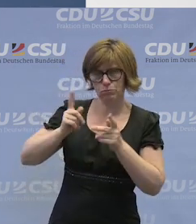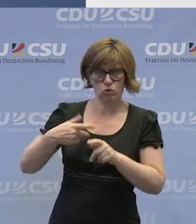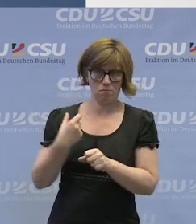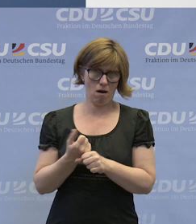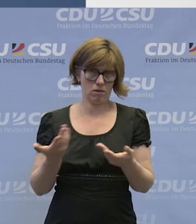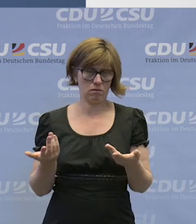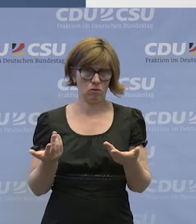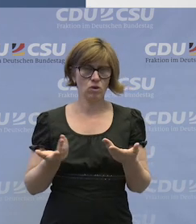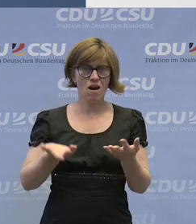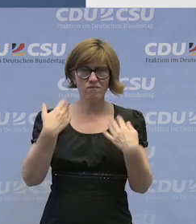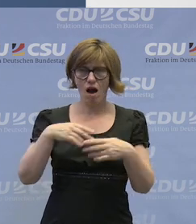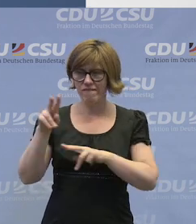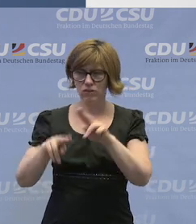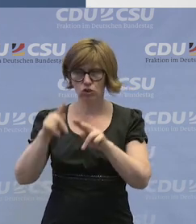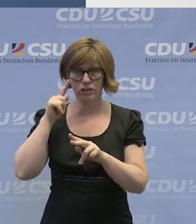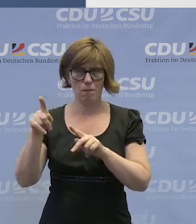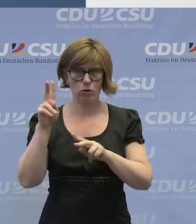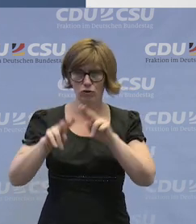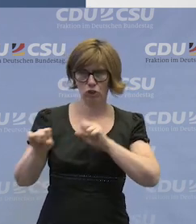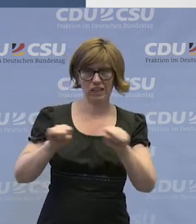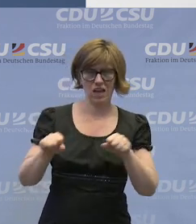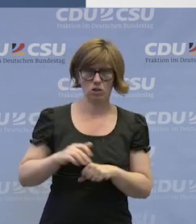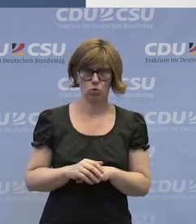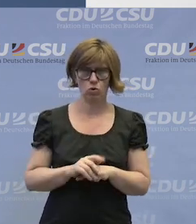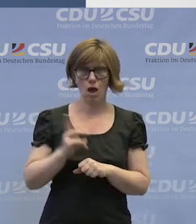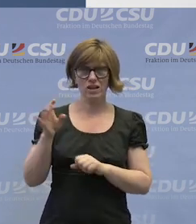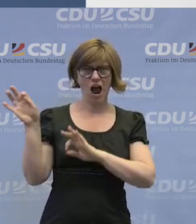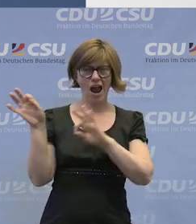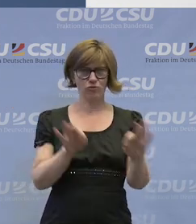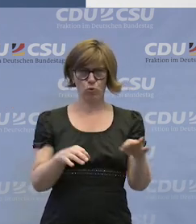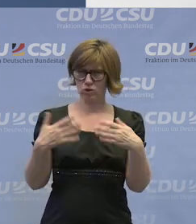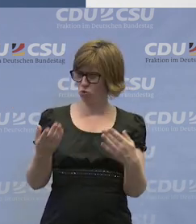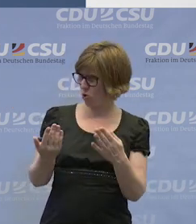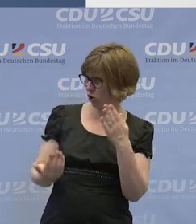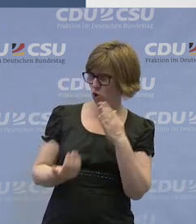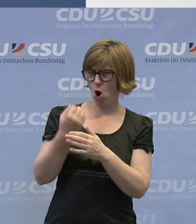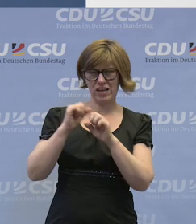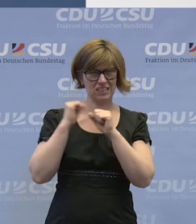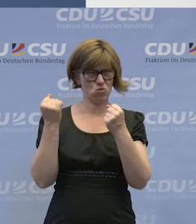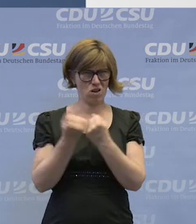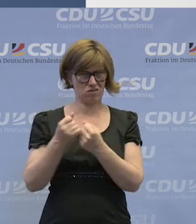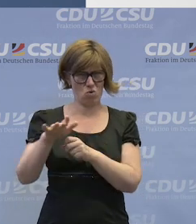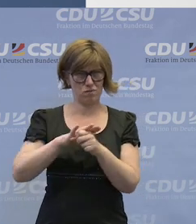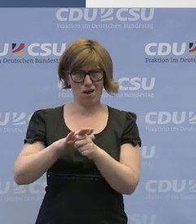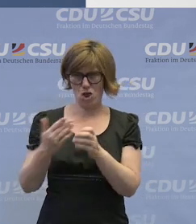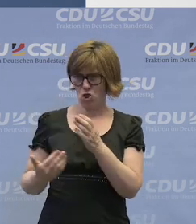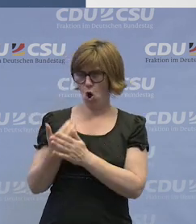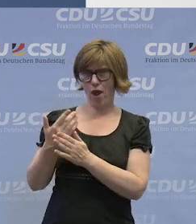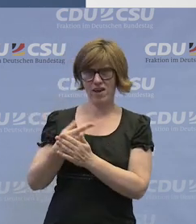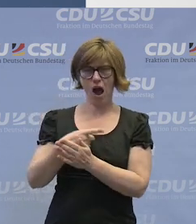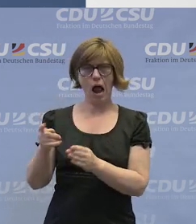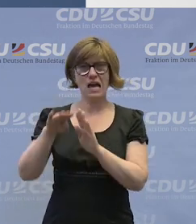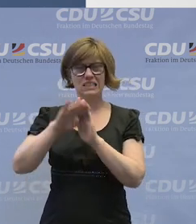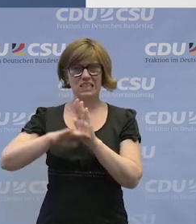Und da gab es eben unterschiedliche Reaktionen. Zum einen das Einführen eines solch völlig neuen Zweiges. Alle